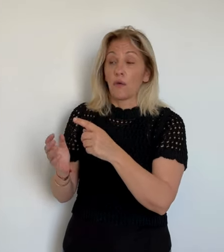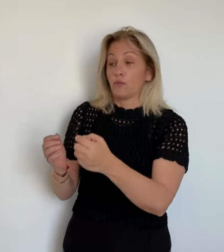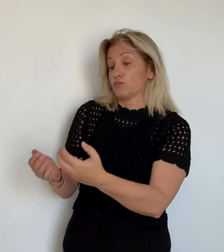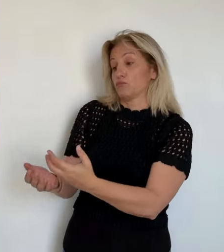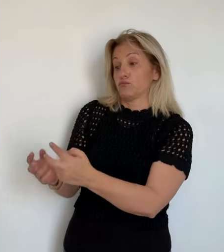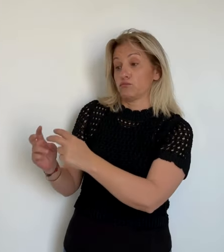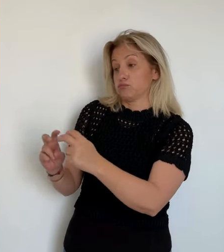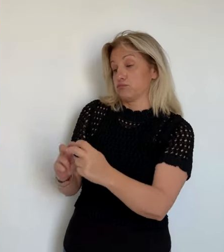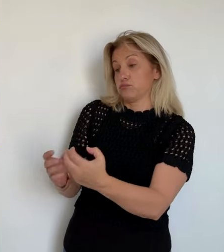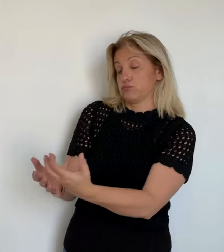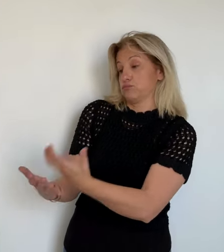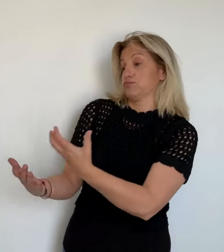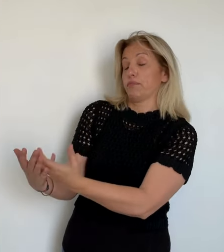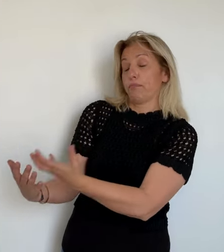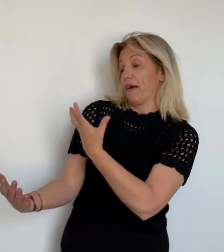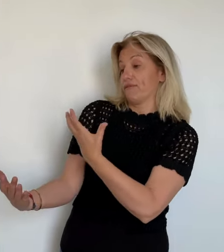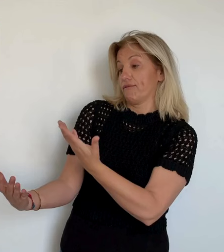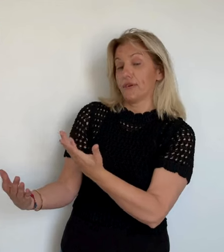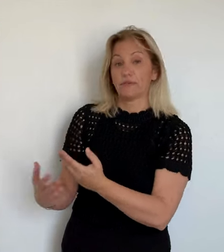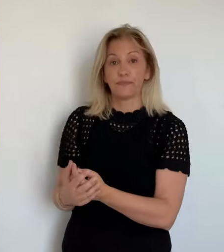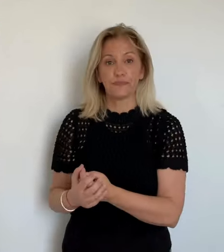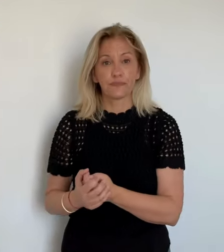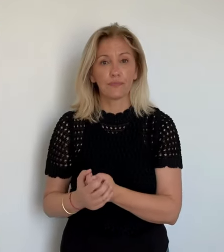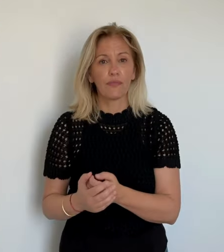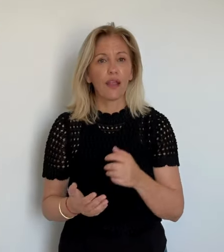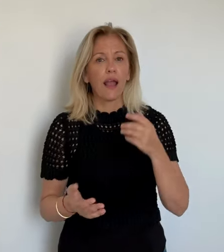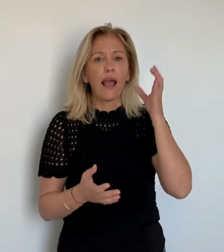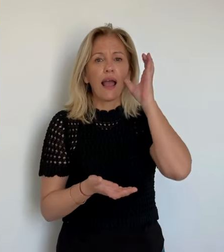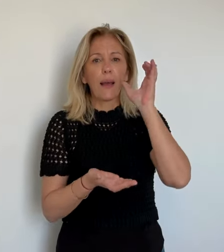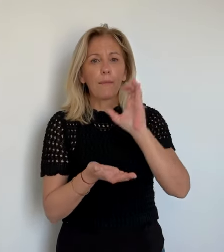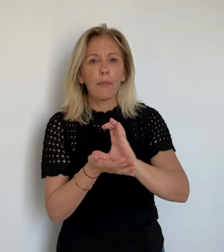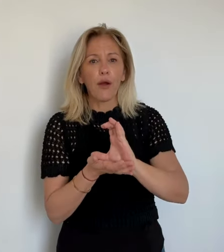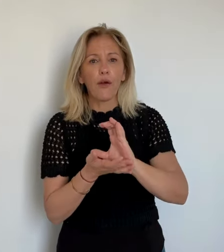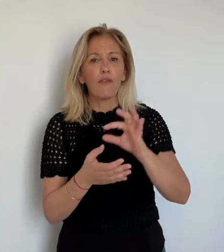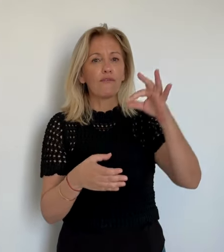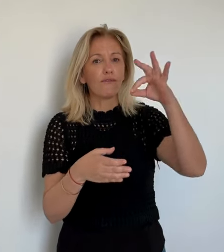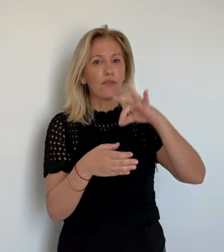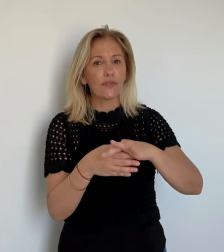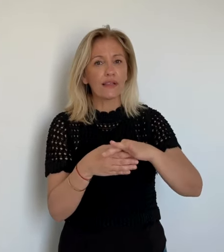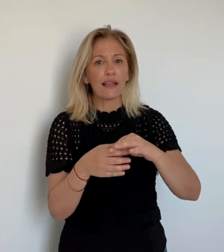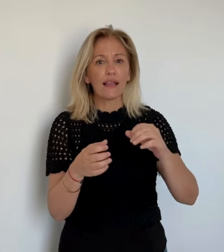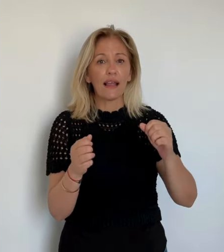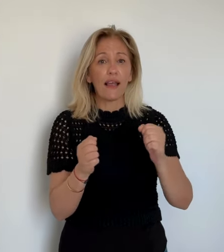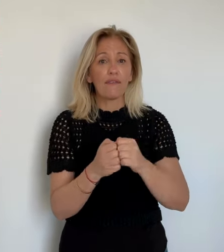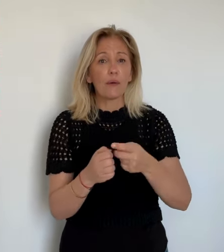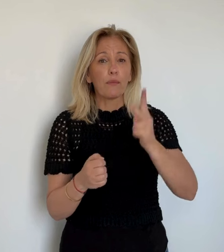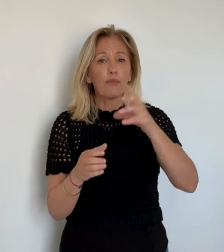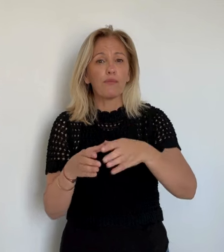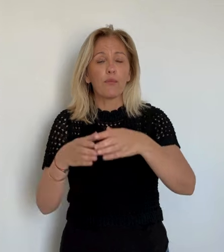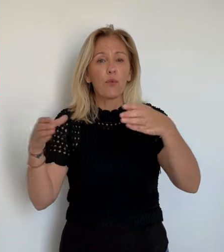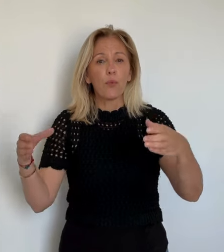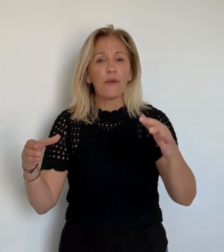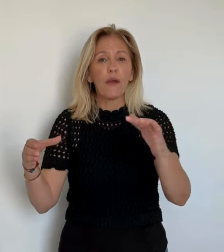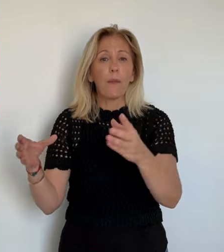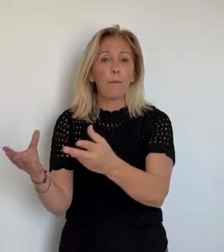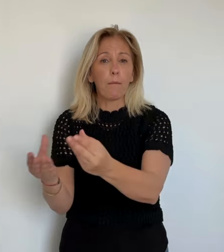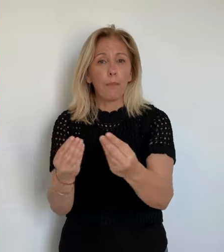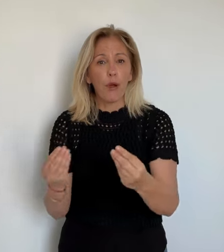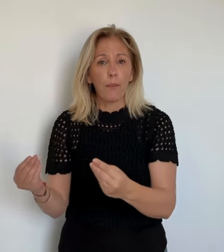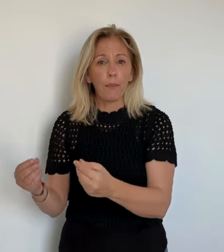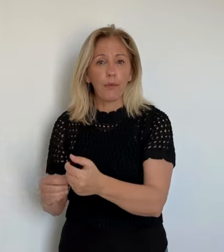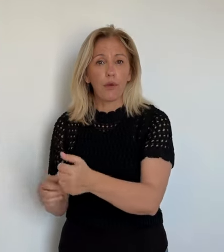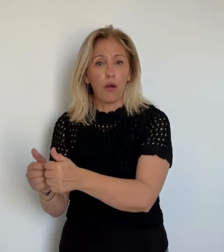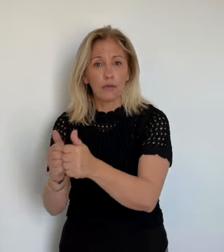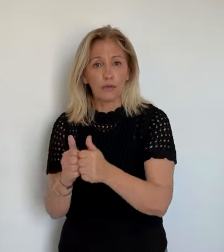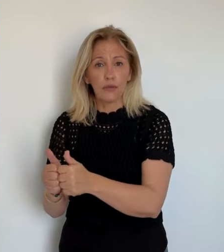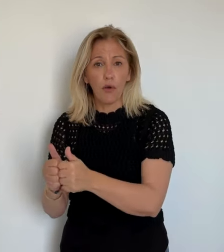une absence d'ambition clairement portée, une absence de marqueurs définitivement ancrés. Le document a été adopté avec les